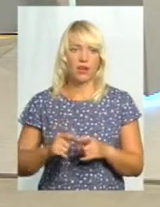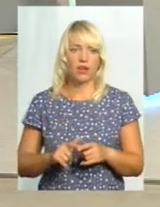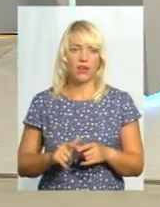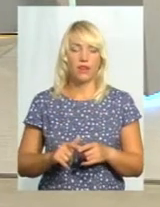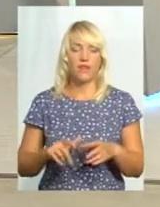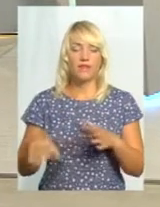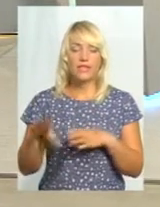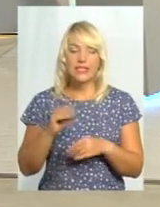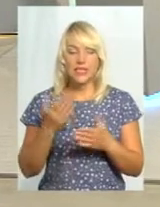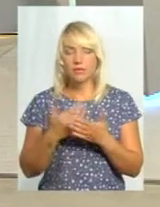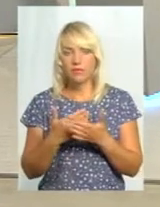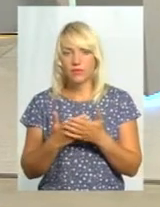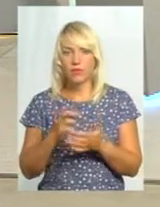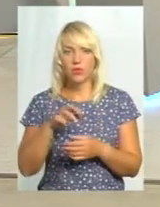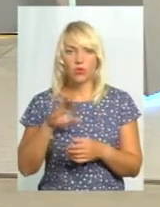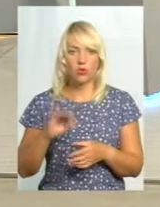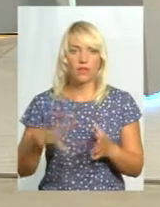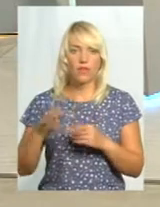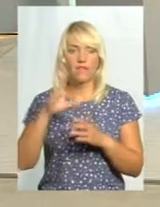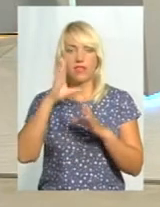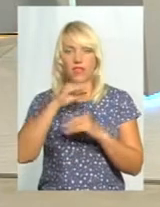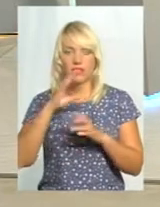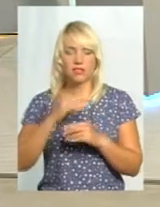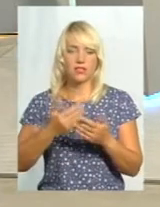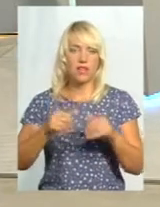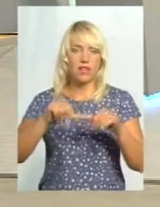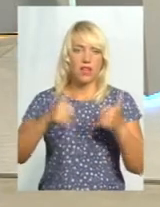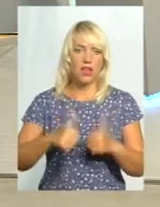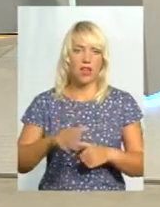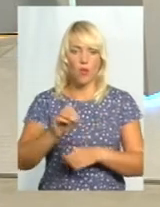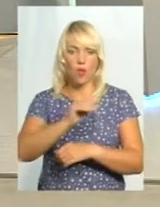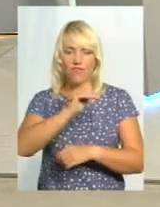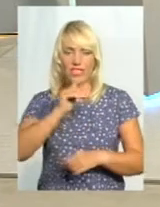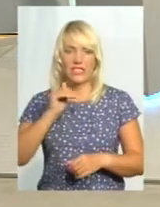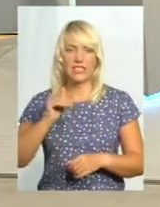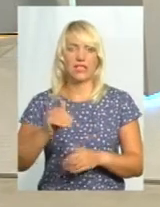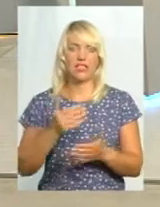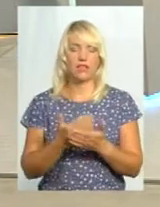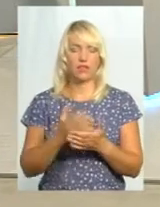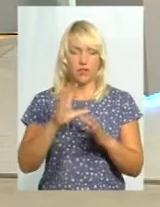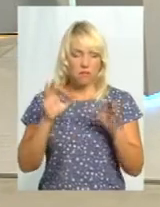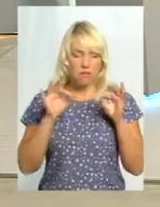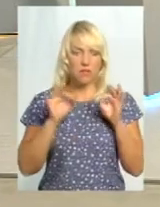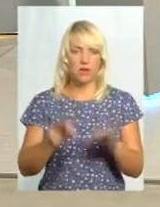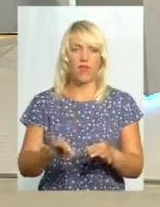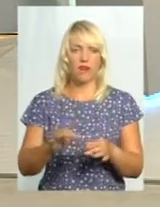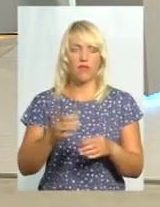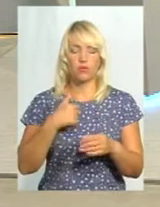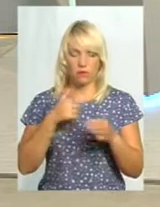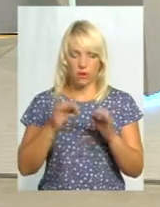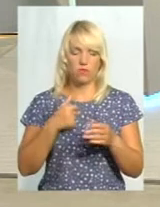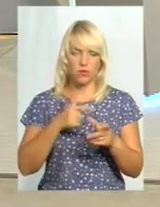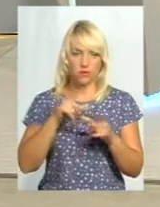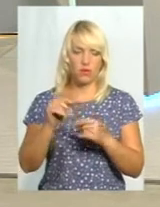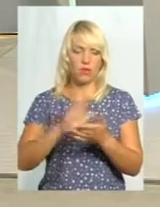Нібито все вдається, вдається, виглядає, вірніше, достатньо офіційно, що все правильно, легально, ми їдемо по договору, по